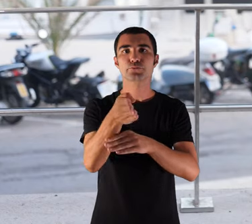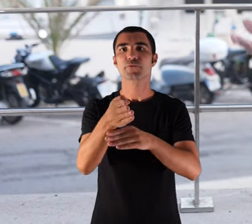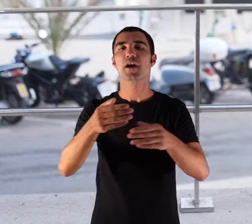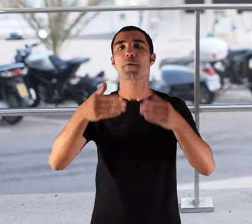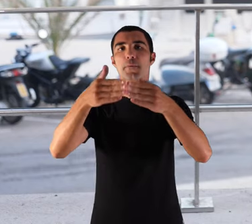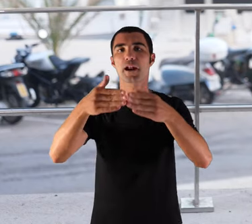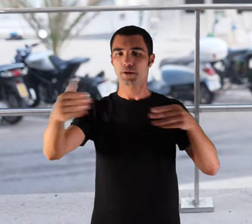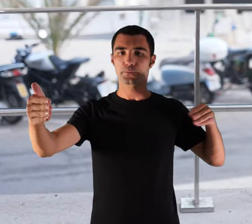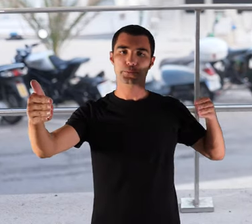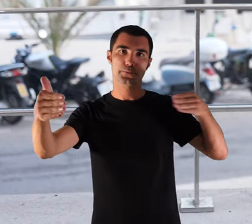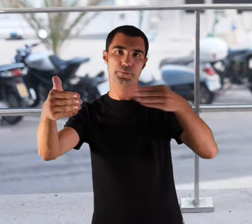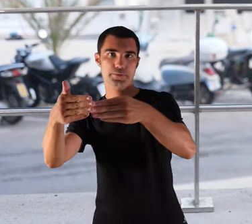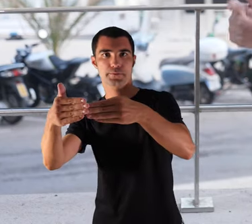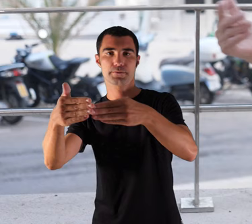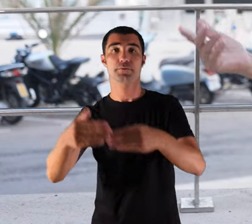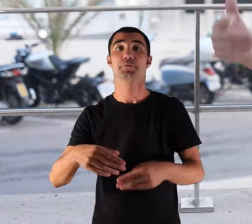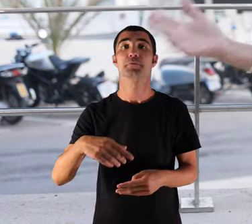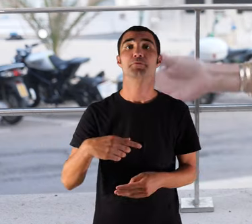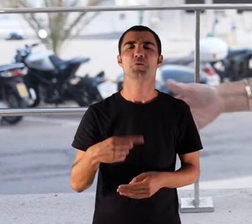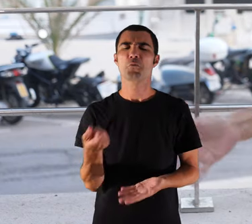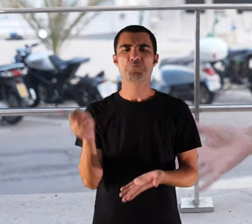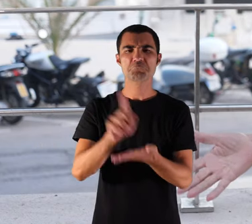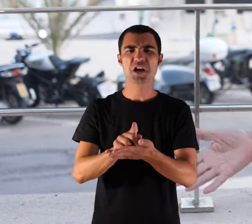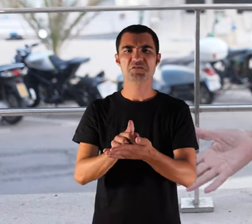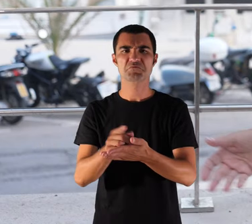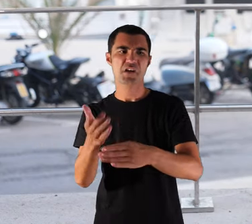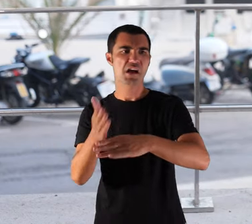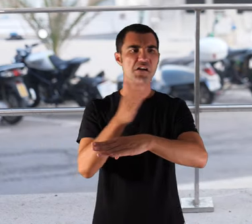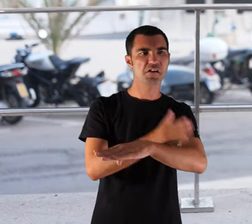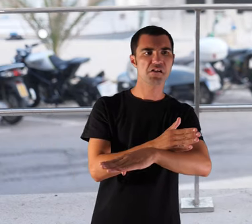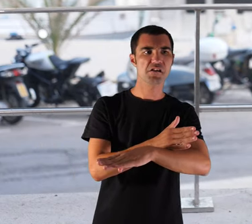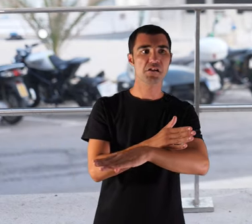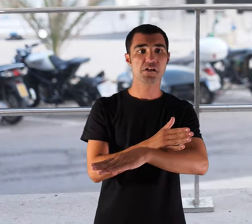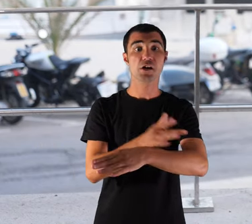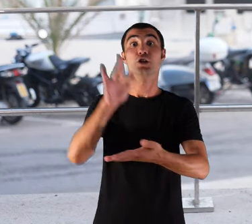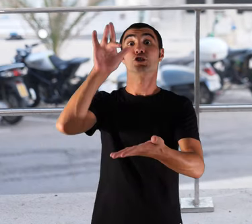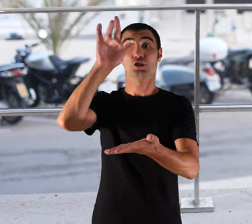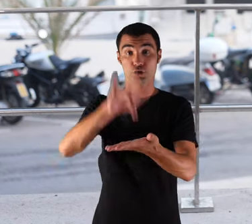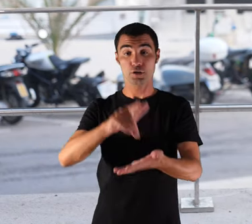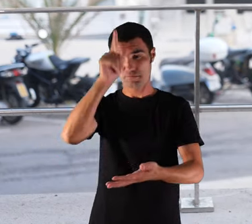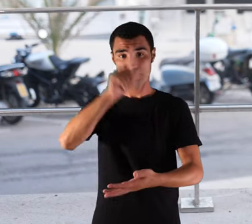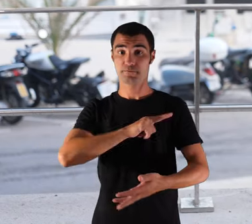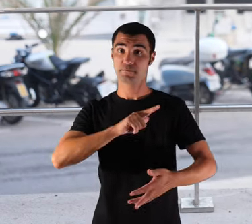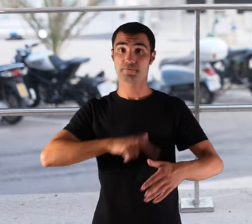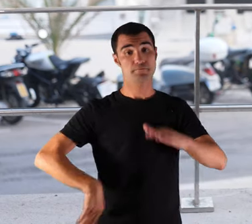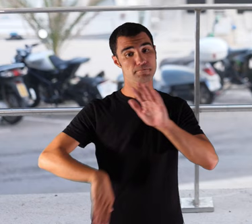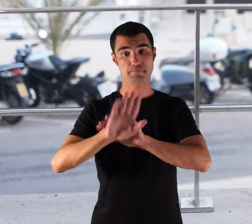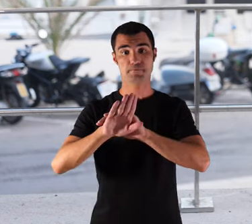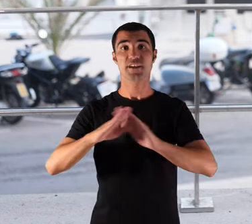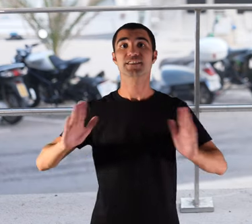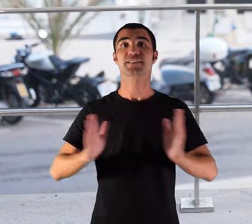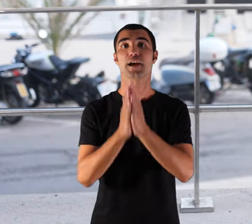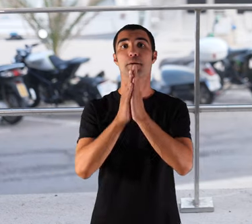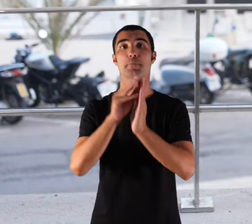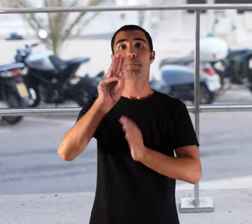i un més antes de complir, que va complir per Sant Pere ja li va